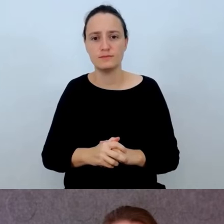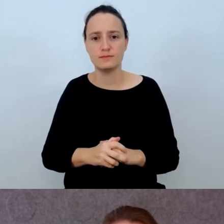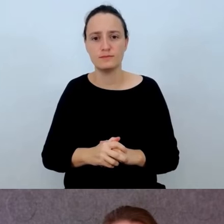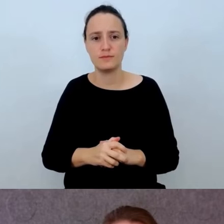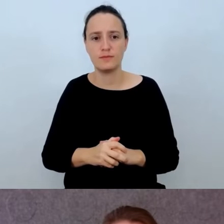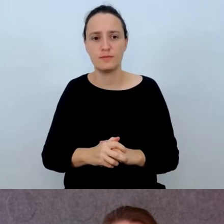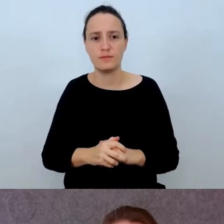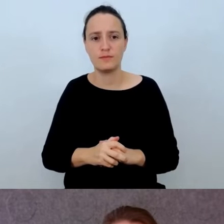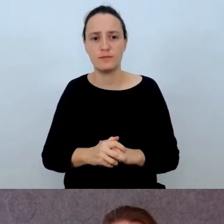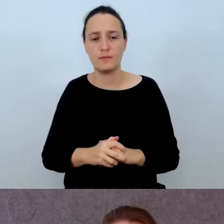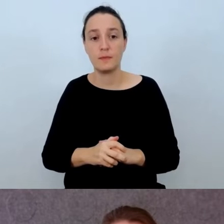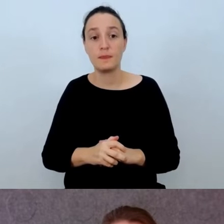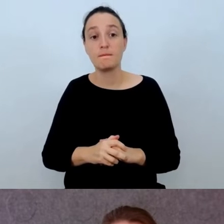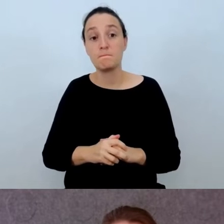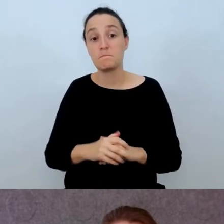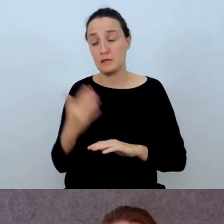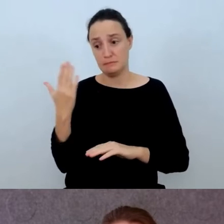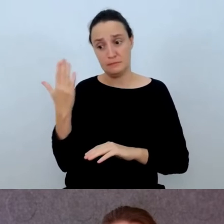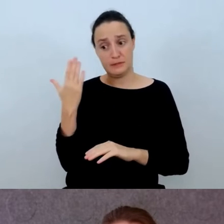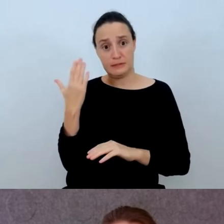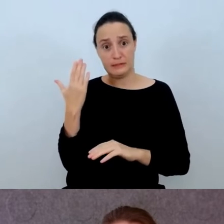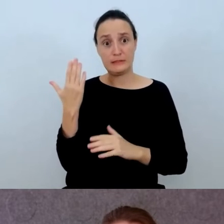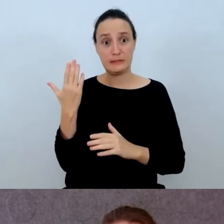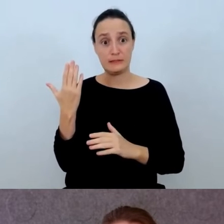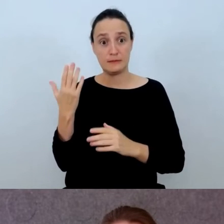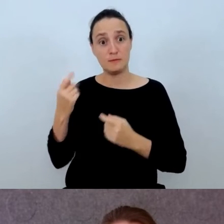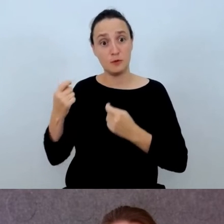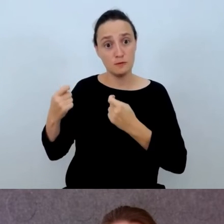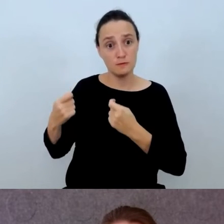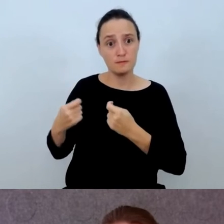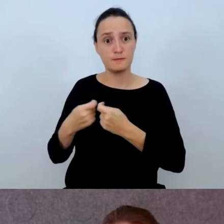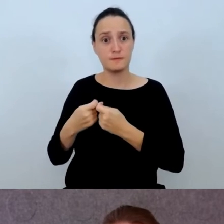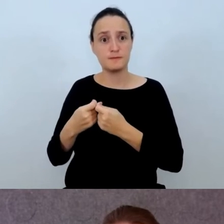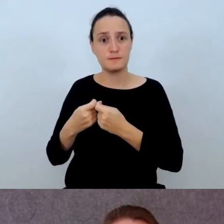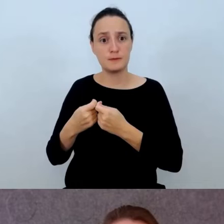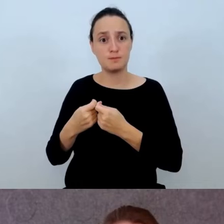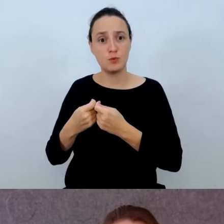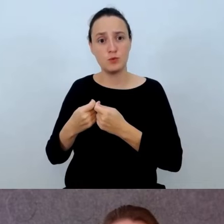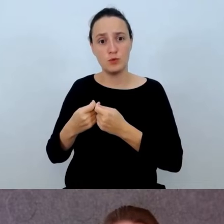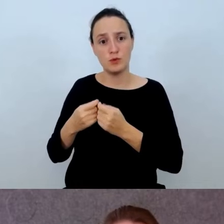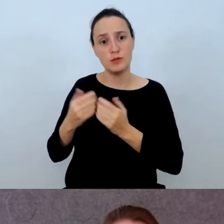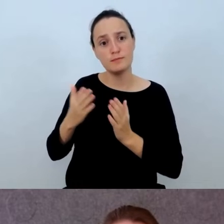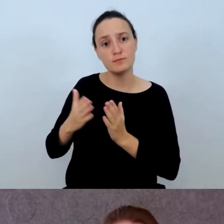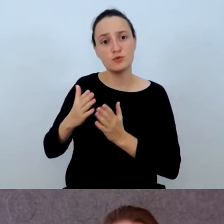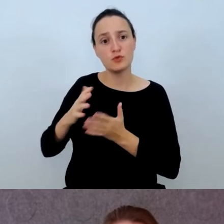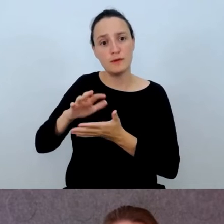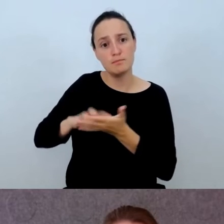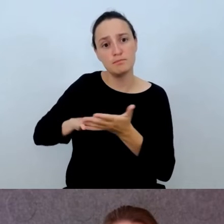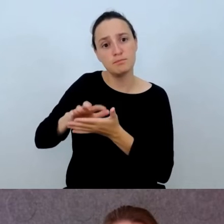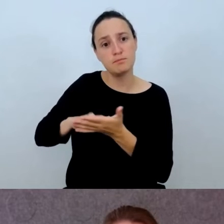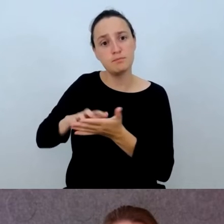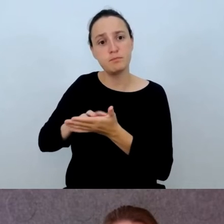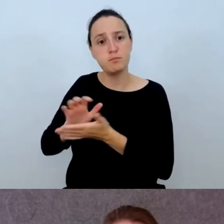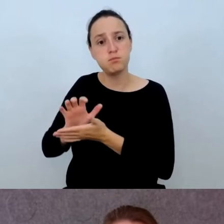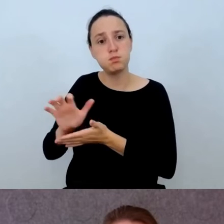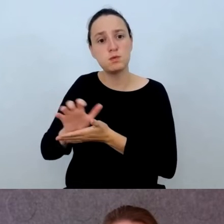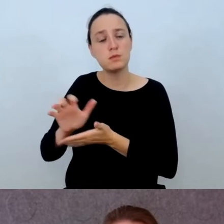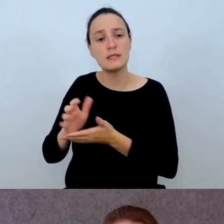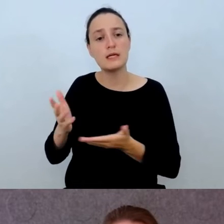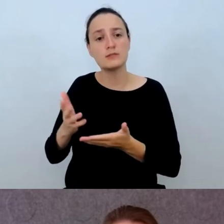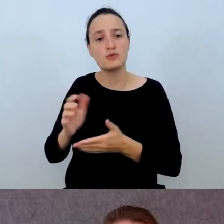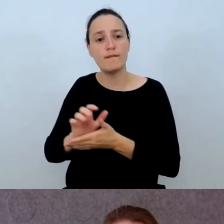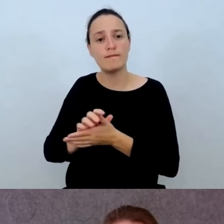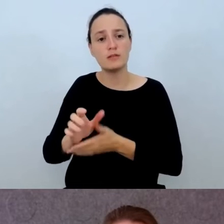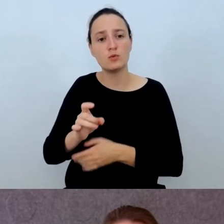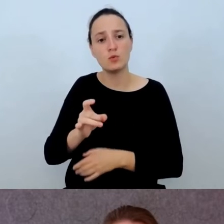Jeszcze niedawno współredagowała publikację w wydawnictwie Rutledge.